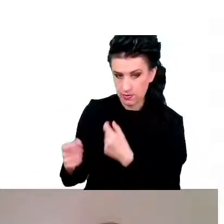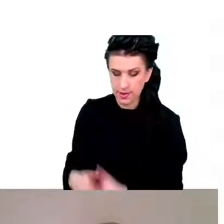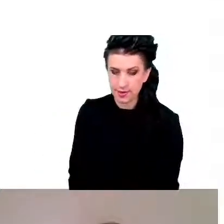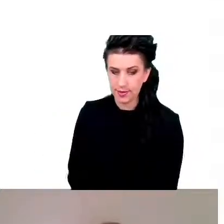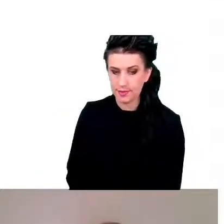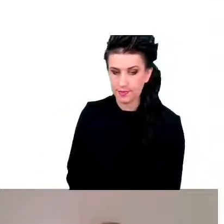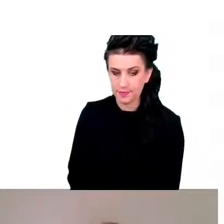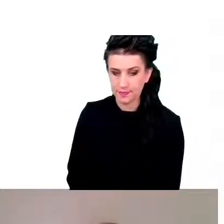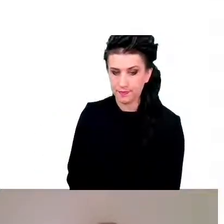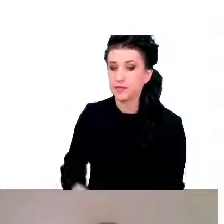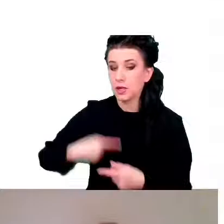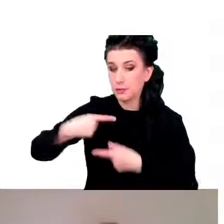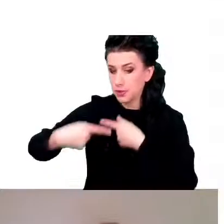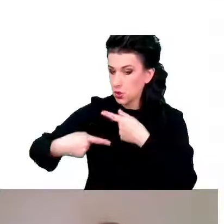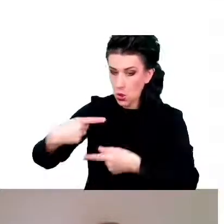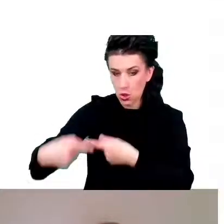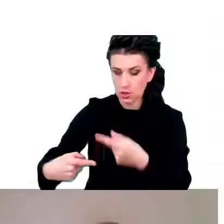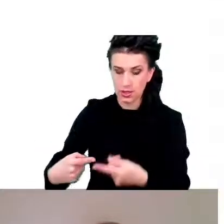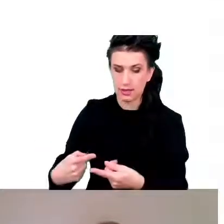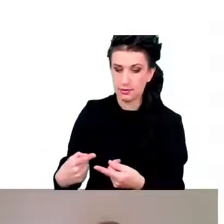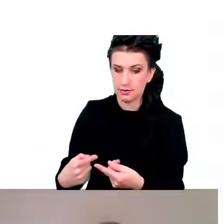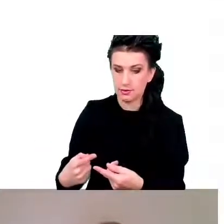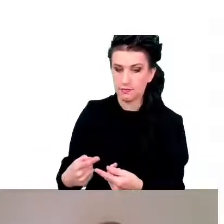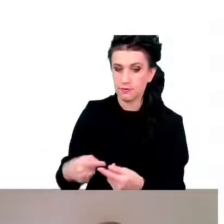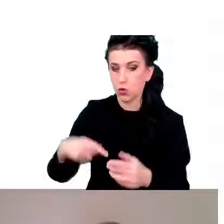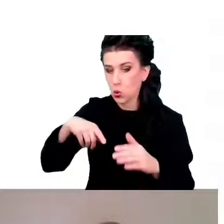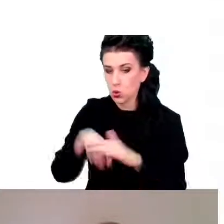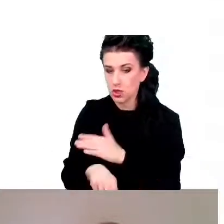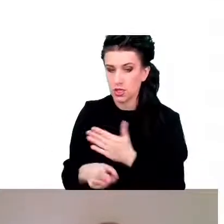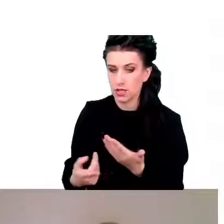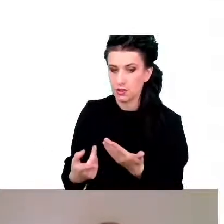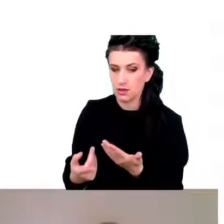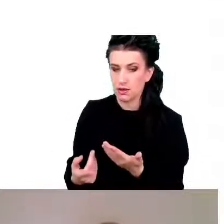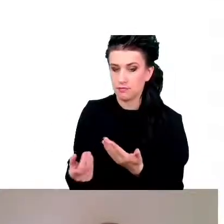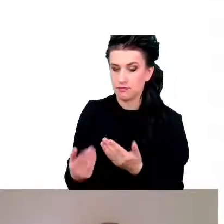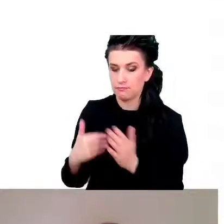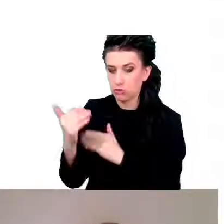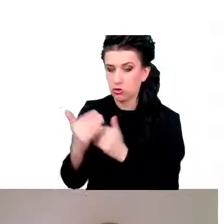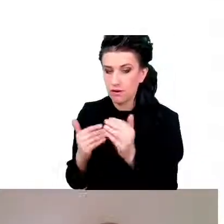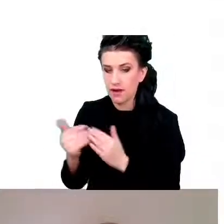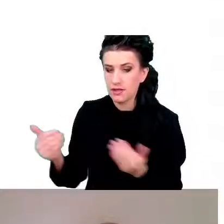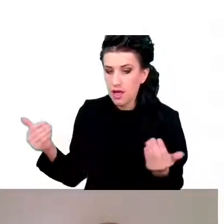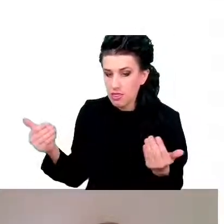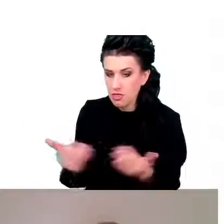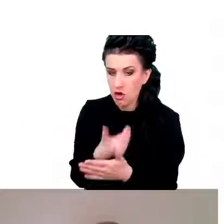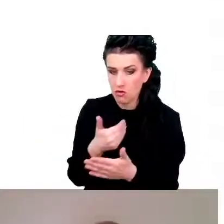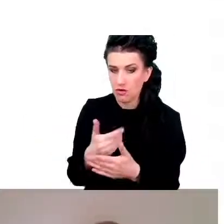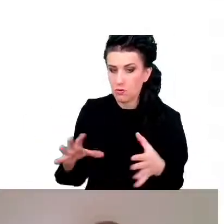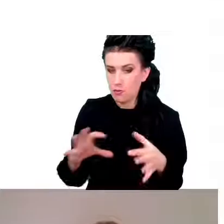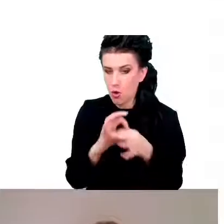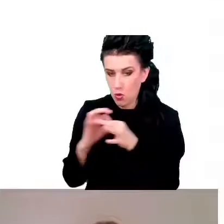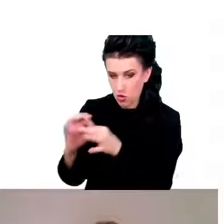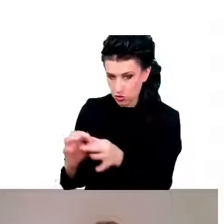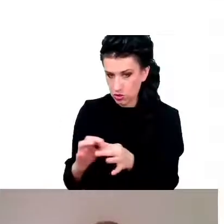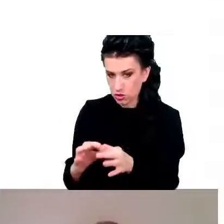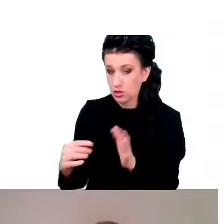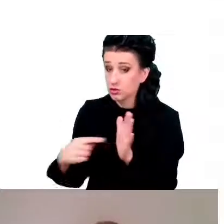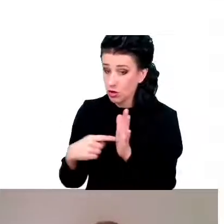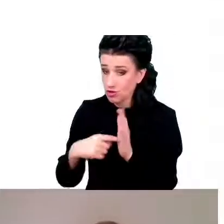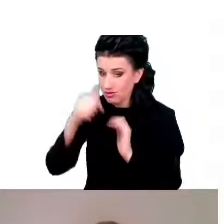ten proces zanikania i tworzenia nowych połączeń to jest zjawisko nazywane plastycznością neuronami.